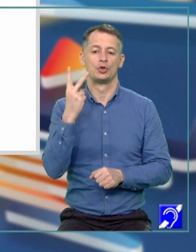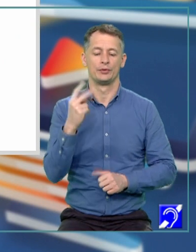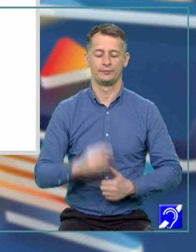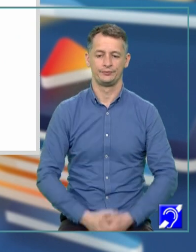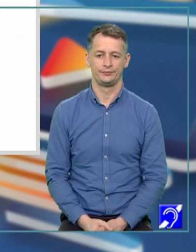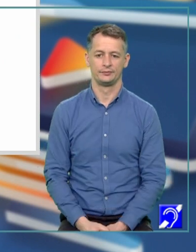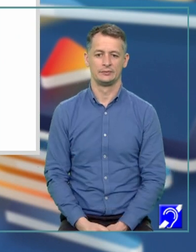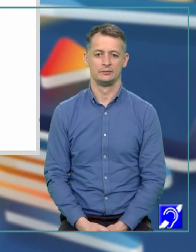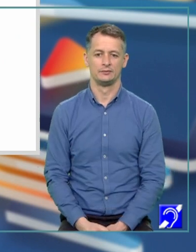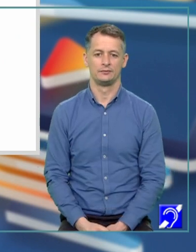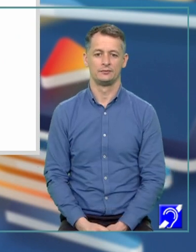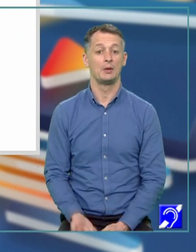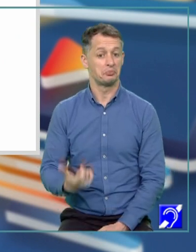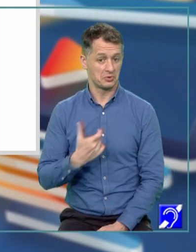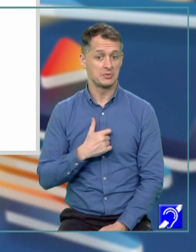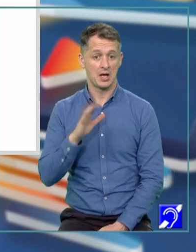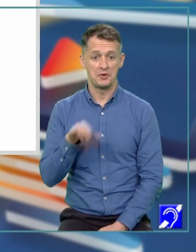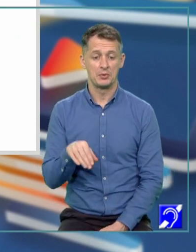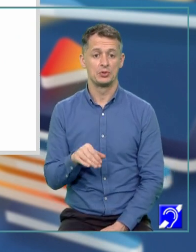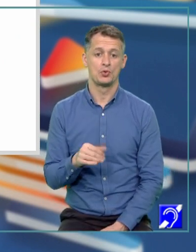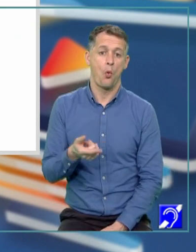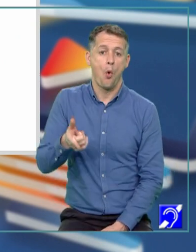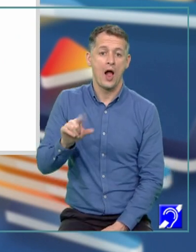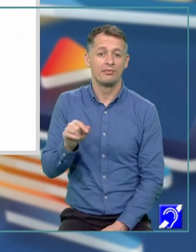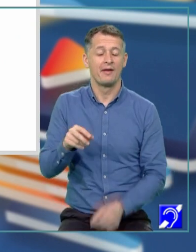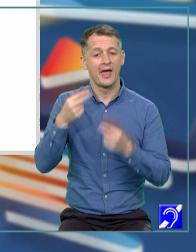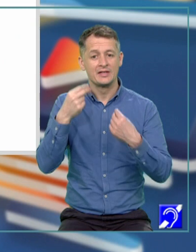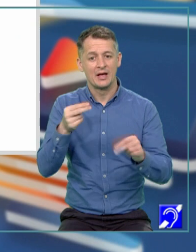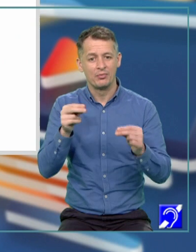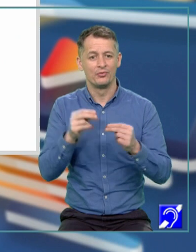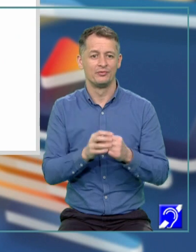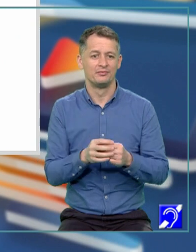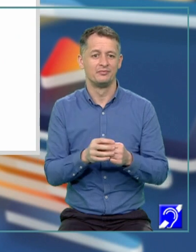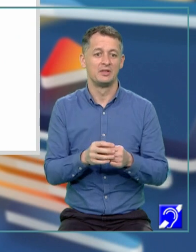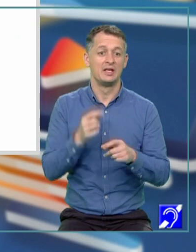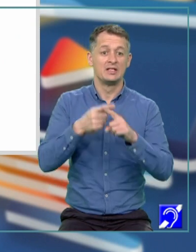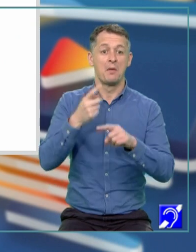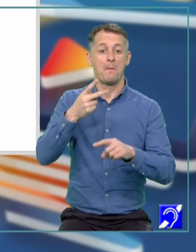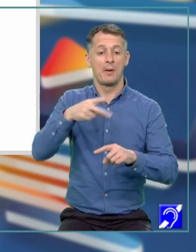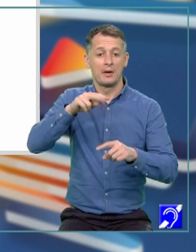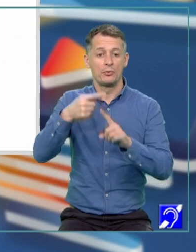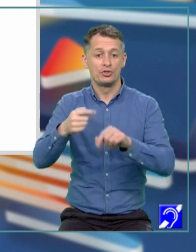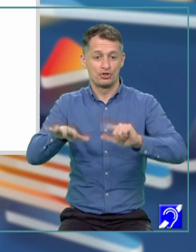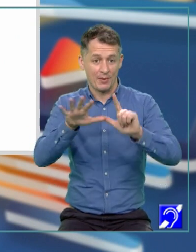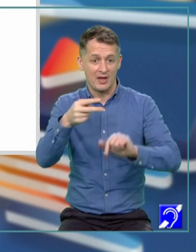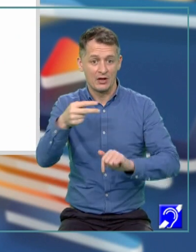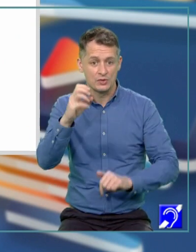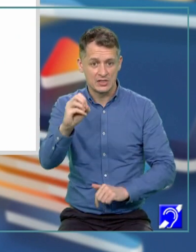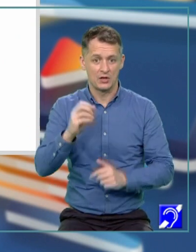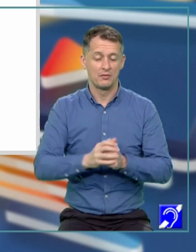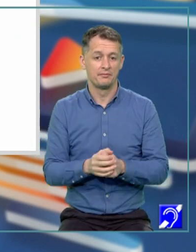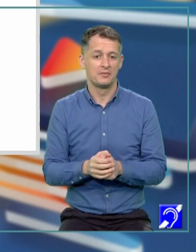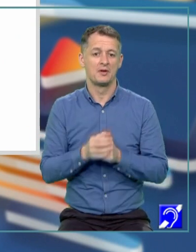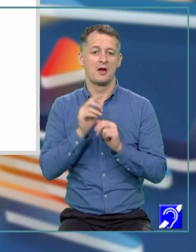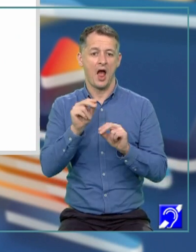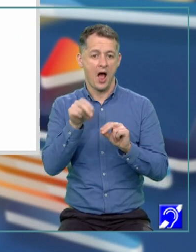Dar, putem să avem un alt exemplu, și anume, X pătrat plus 7 este egal cu 0. Treaba